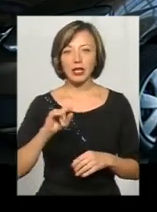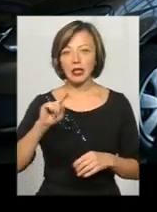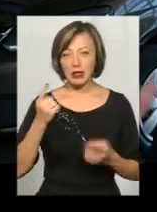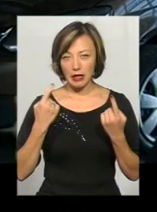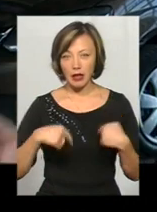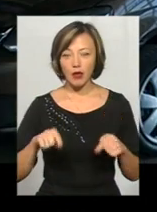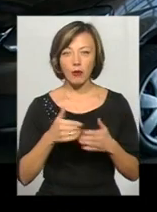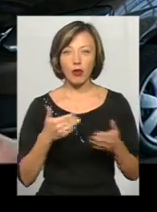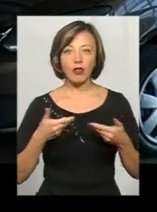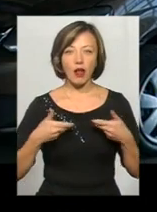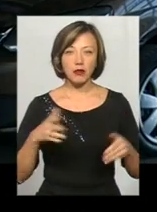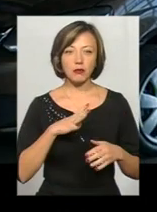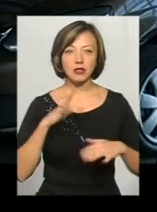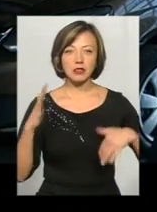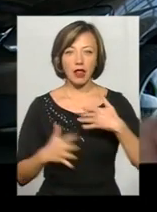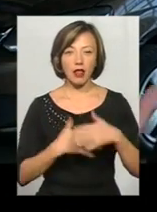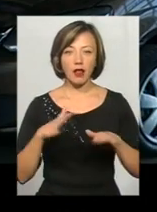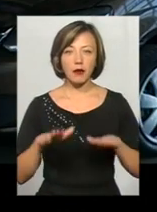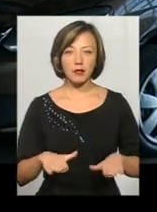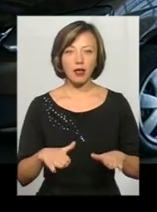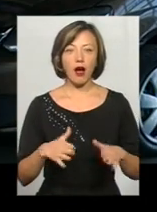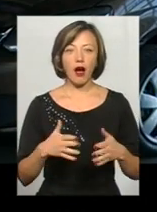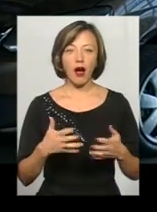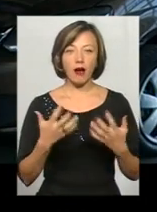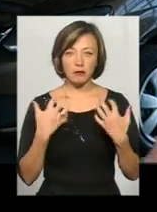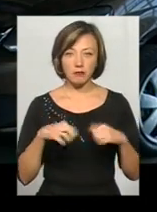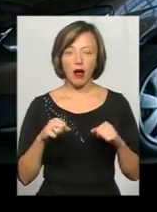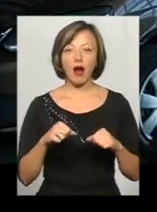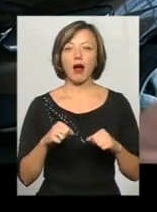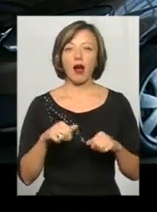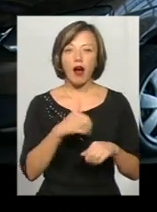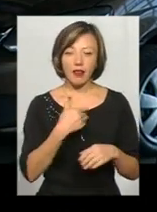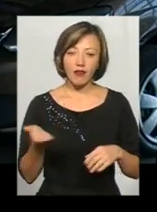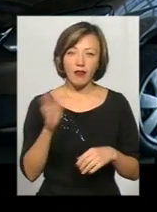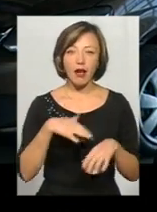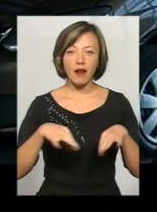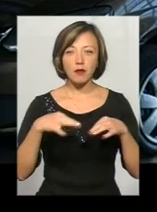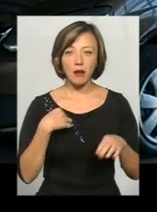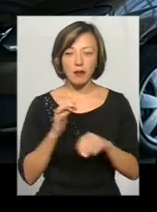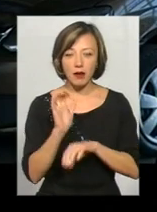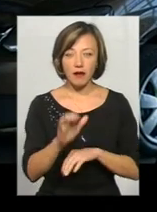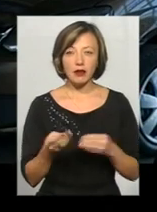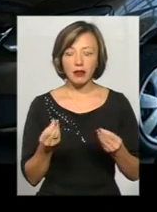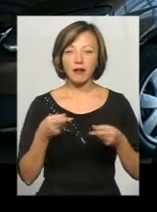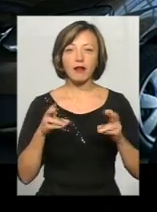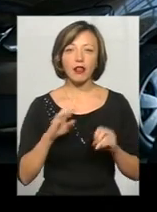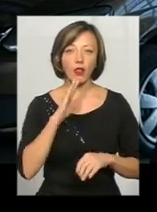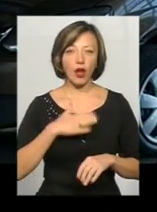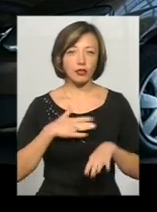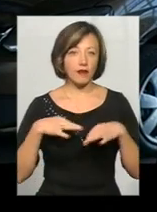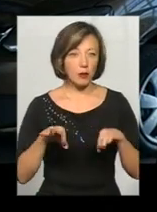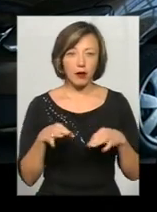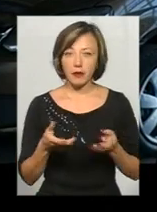від нас. І у нас був скандал, тут, на місці, віддайте мій автомобіль. Ми відправили смс, ми відправили гроші, де наш автомобіль?